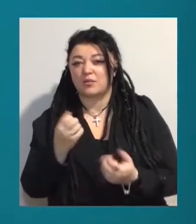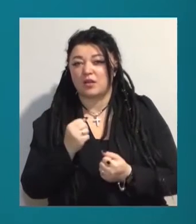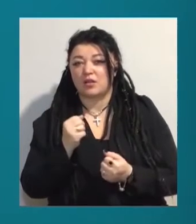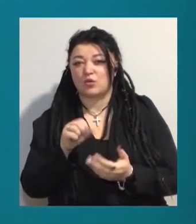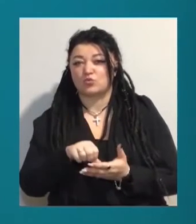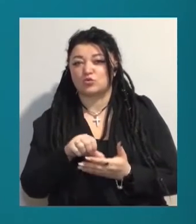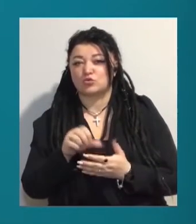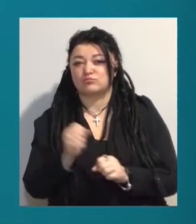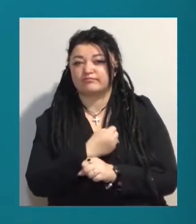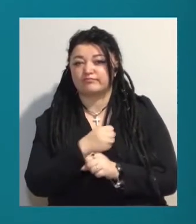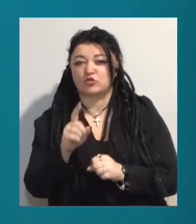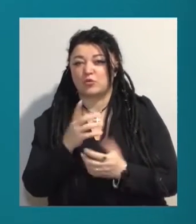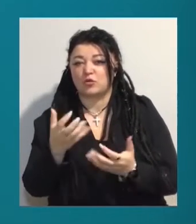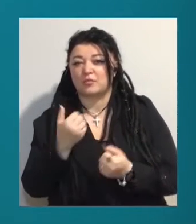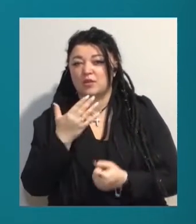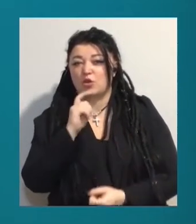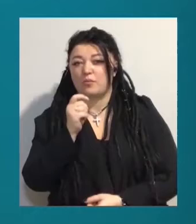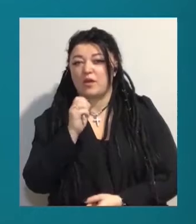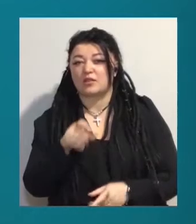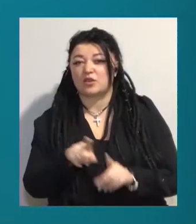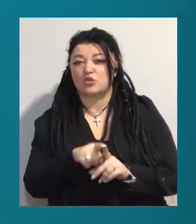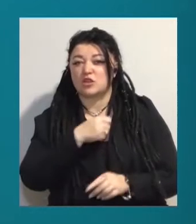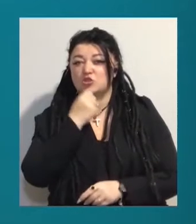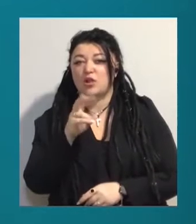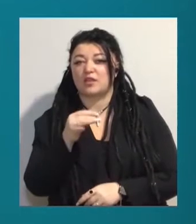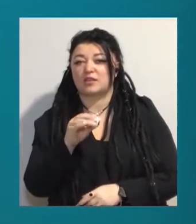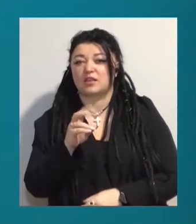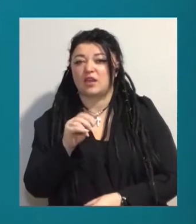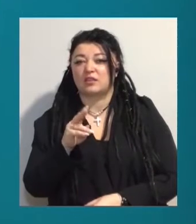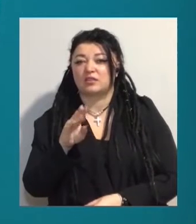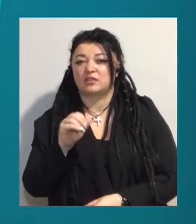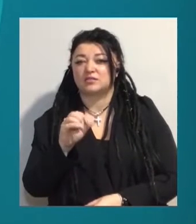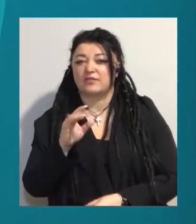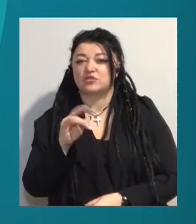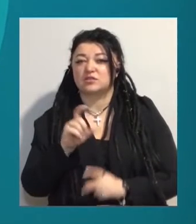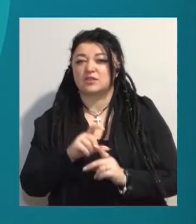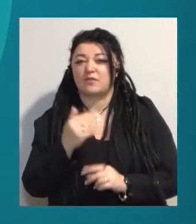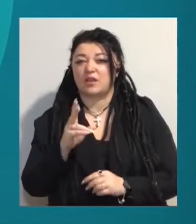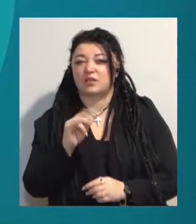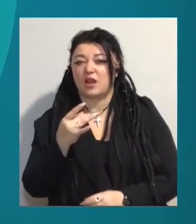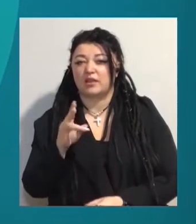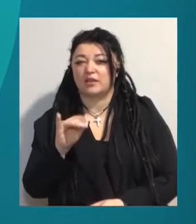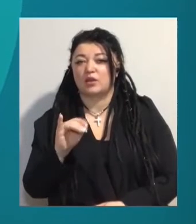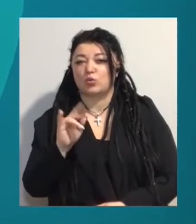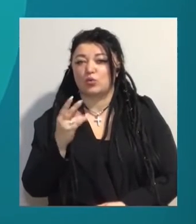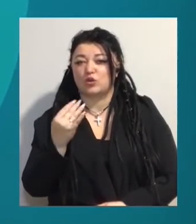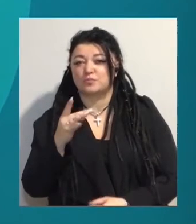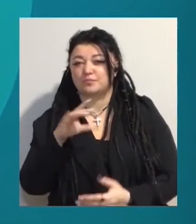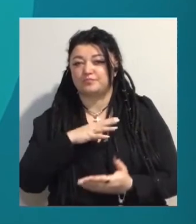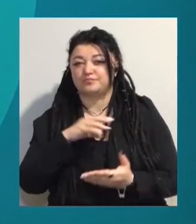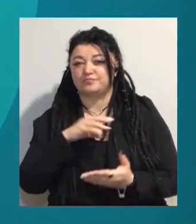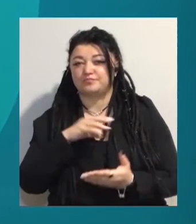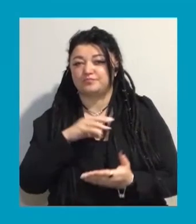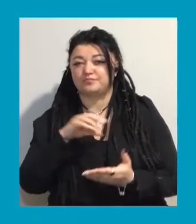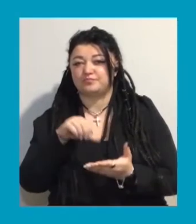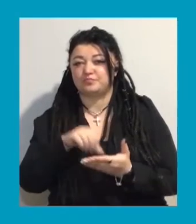аби отримати її коментар. А також старшого лейтенанта Савічева, який, за словами Наталі Куліш, був присутній при конфлікті, аби дізнатися